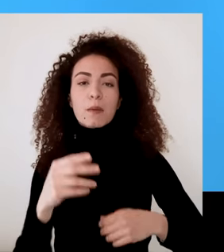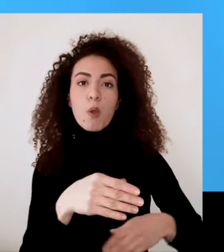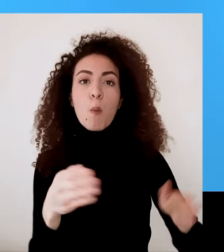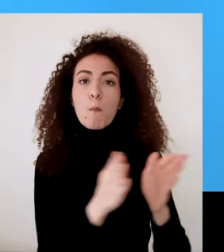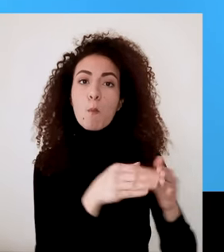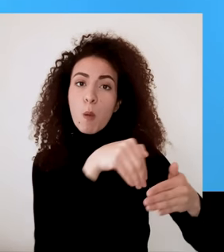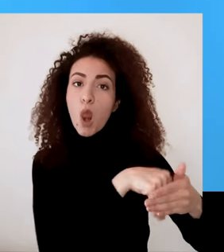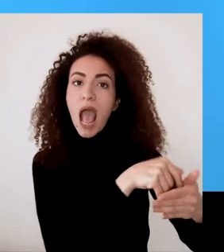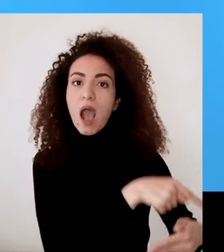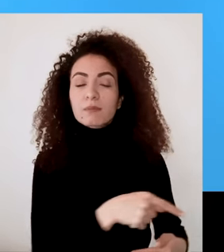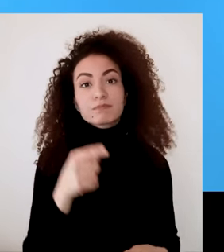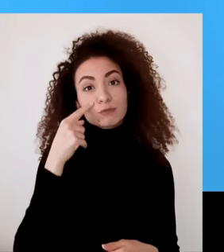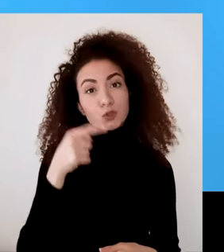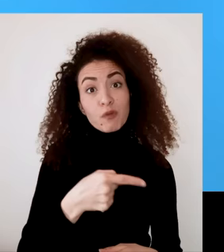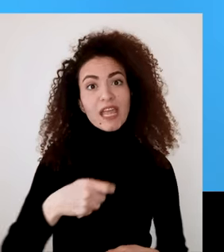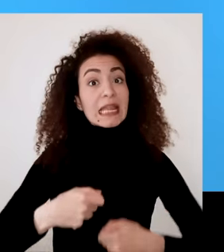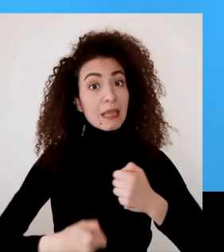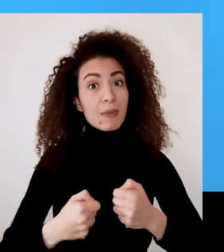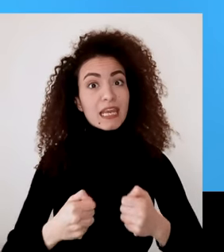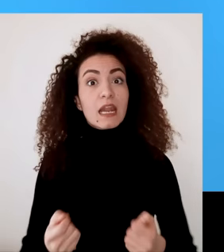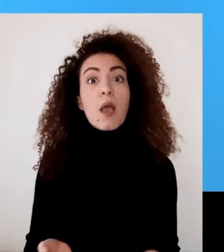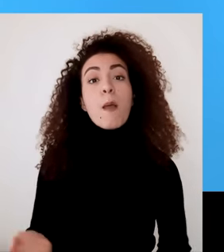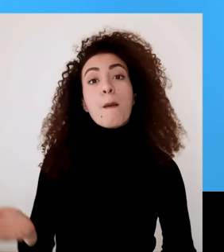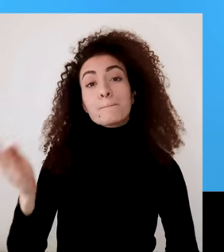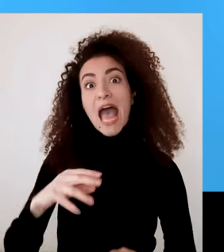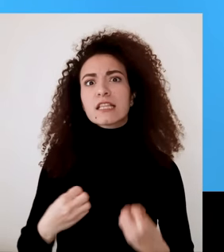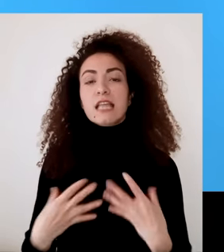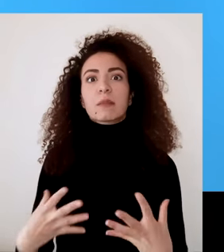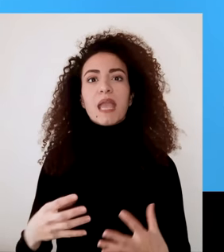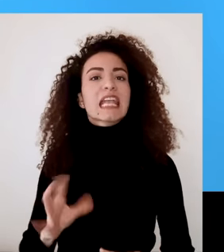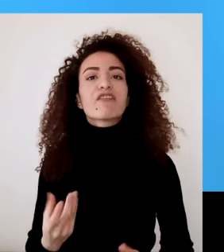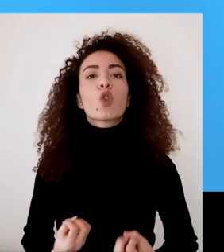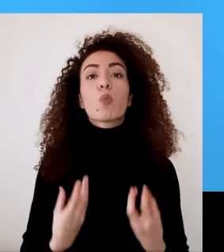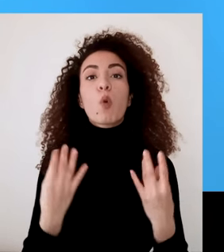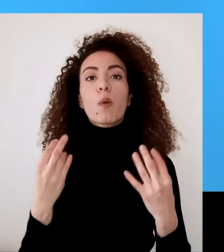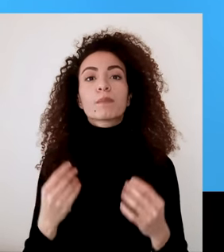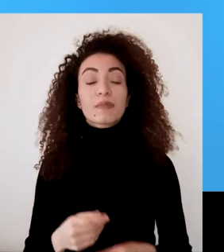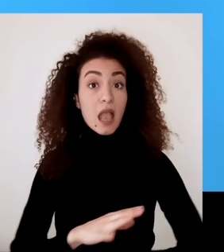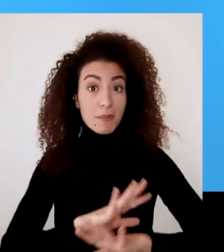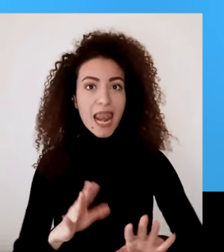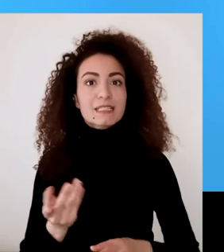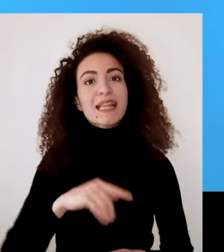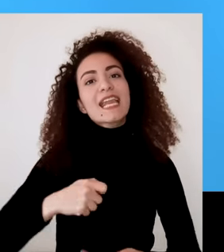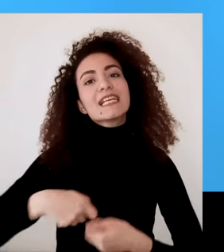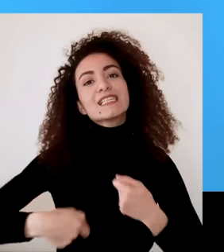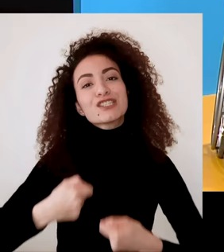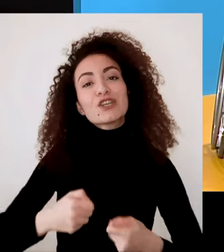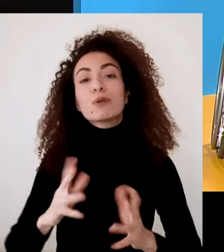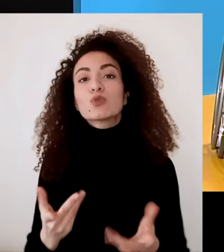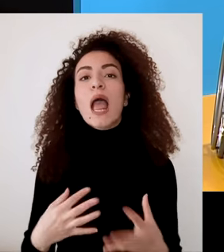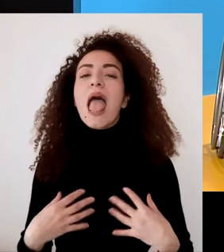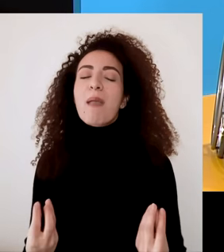التفكير بثمار النمو بعد الصدمة وممكن تكملي هالتمرين بممارسة الإمتنين للاستفادة أفضل